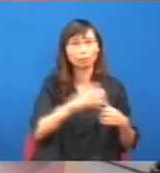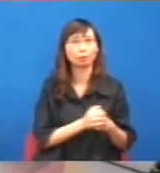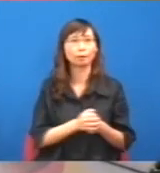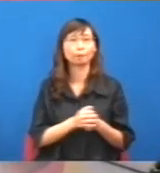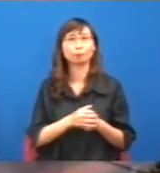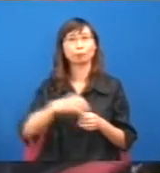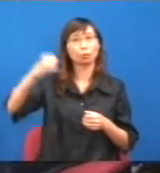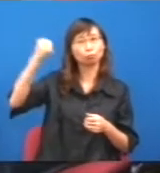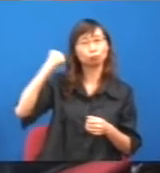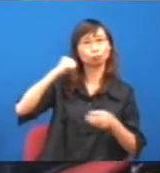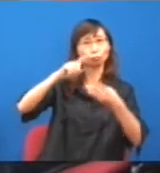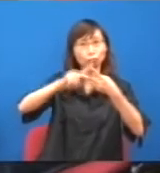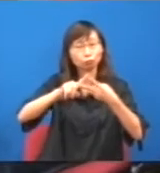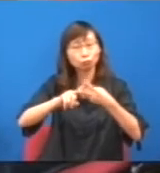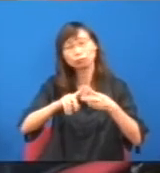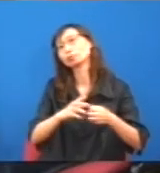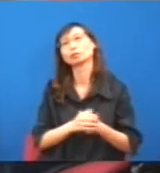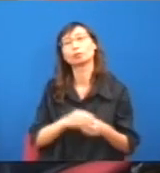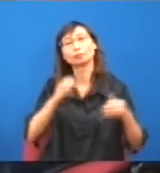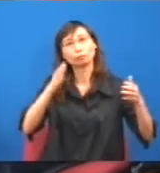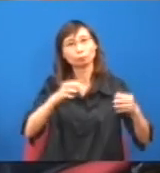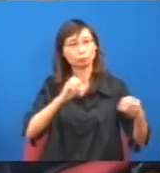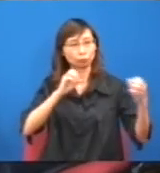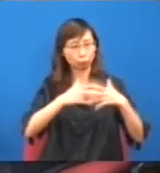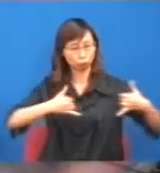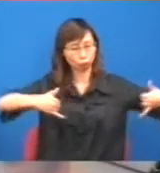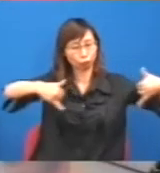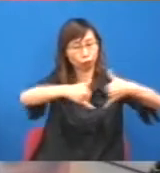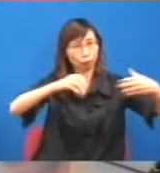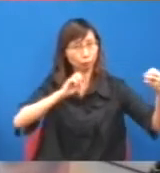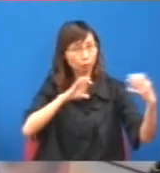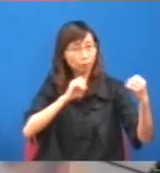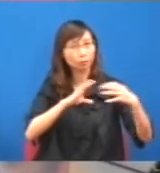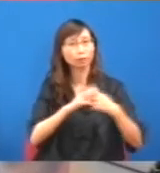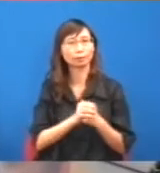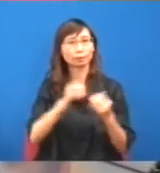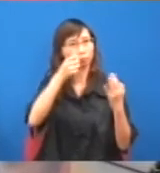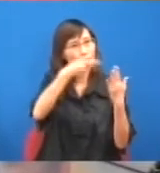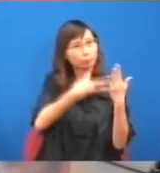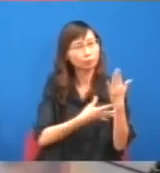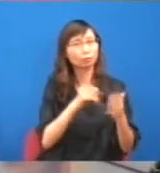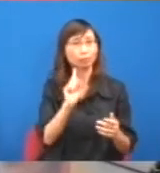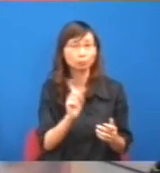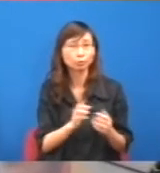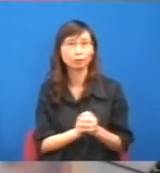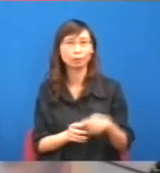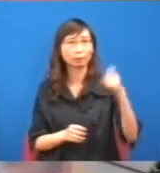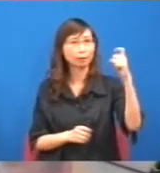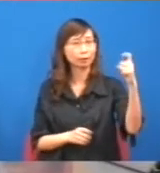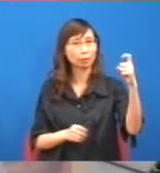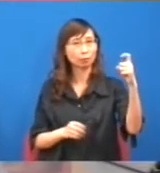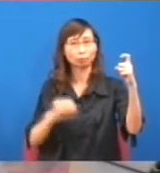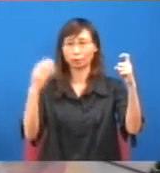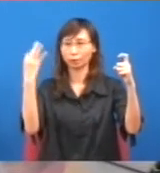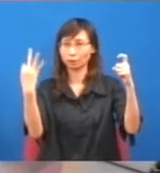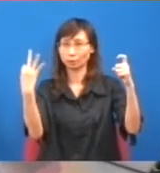這樣,所以現在整個集體談判的議價機制,就是9比3的,即是多數學